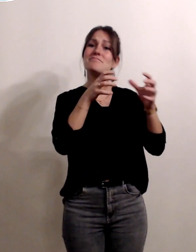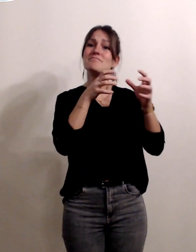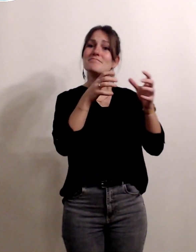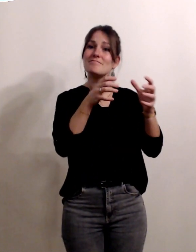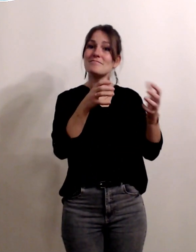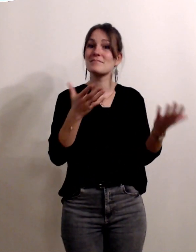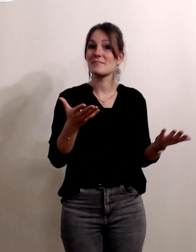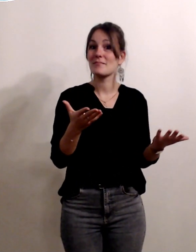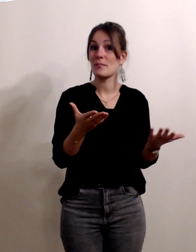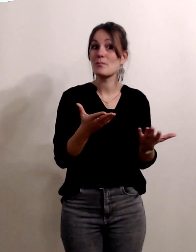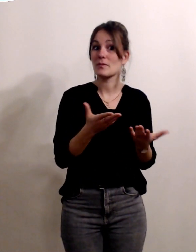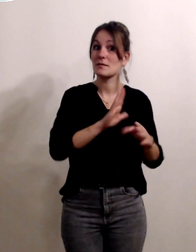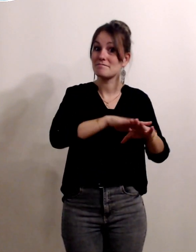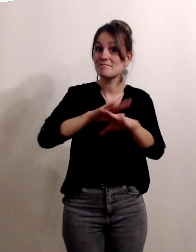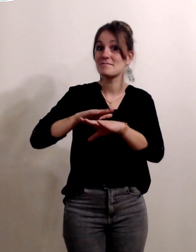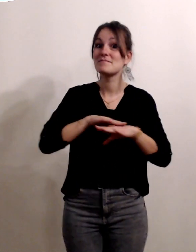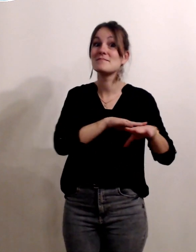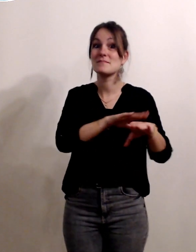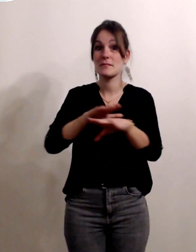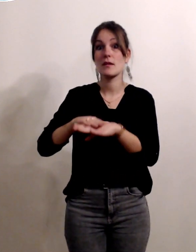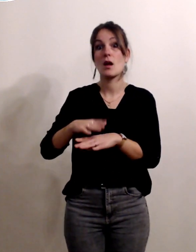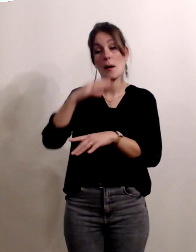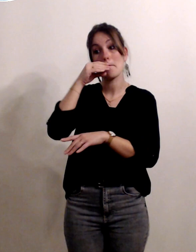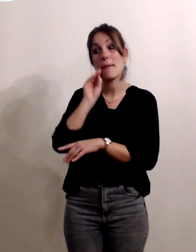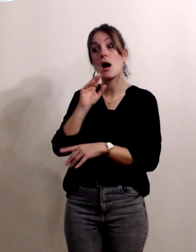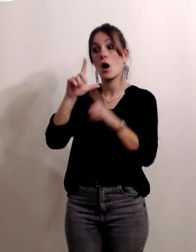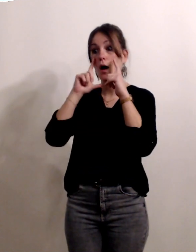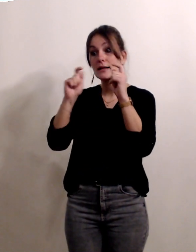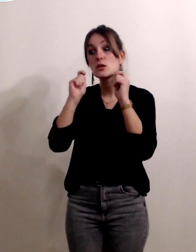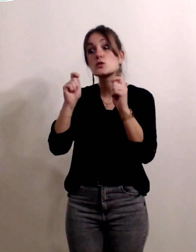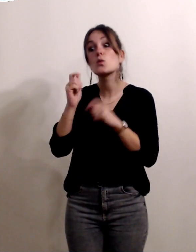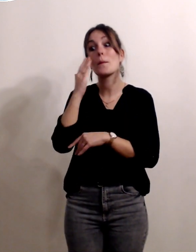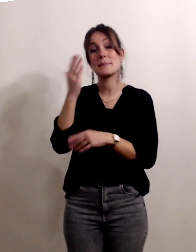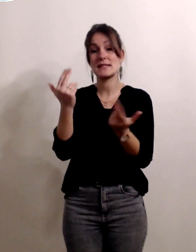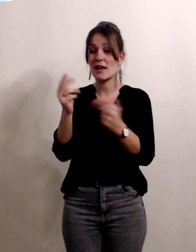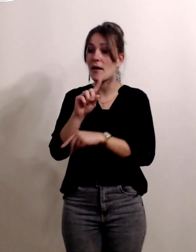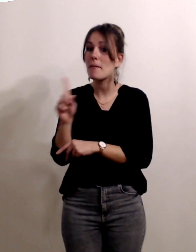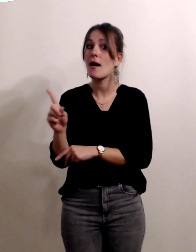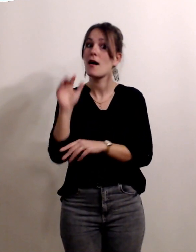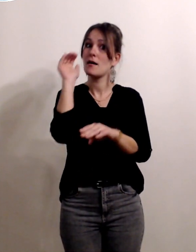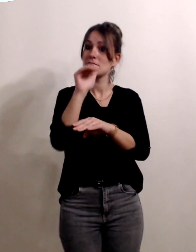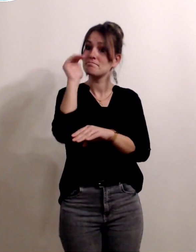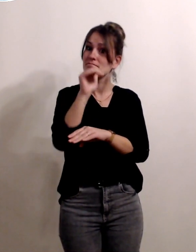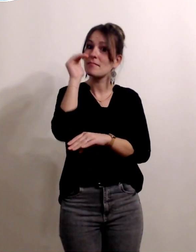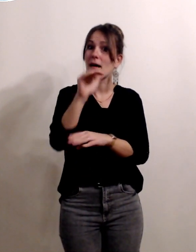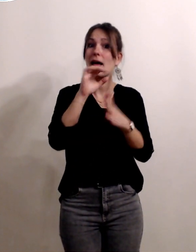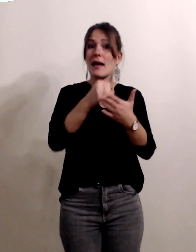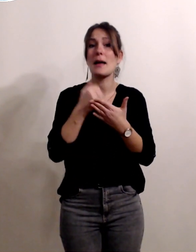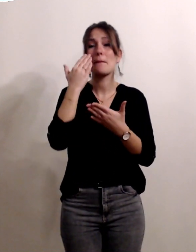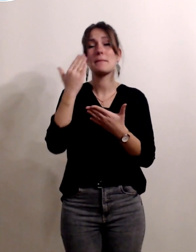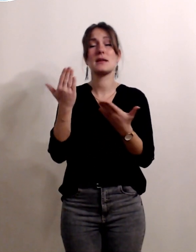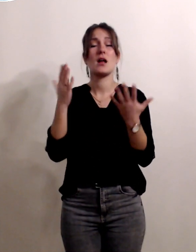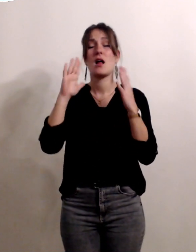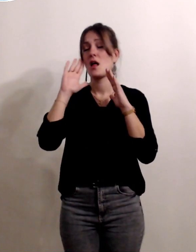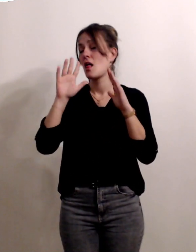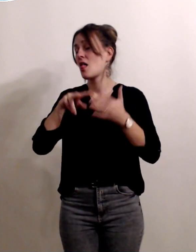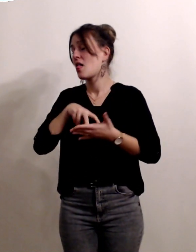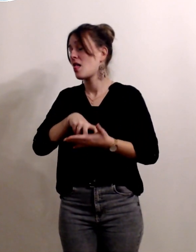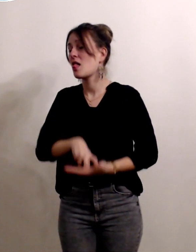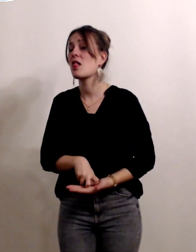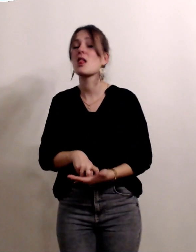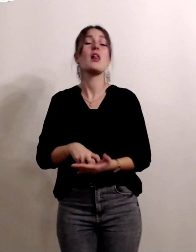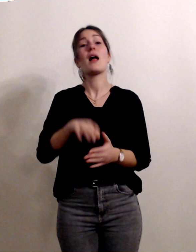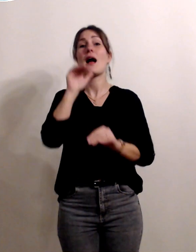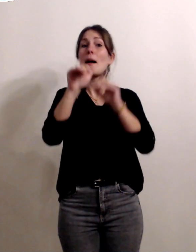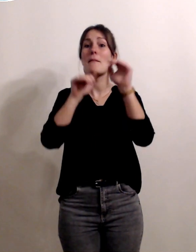on en parle beaucoup on met en garde les parents attention appelez à temps lorsque vous êtes à bout appelez surtout